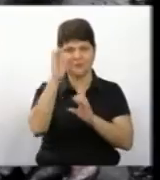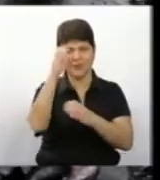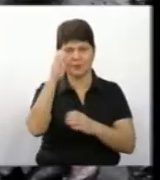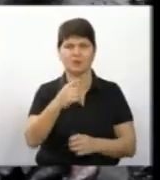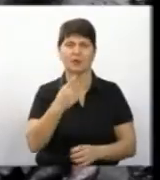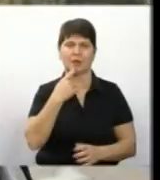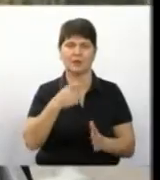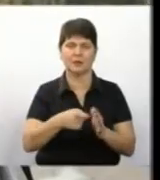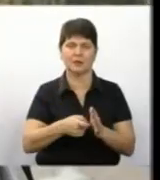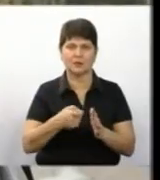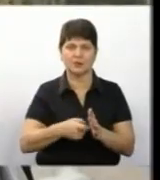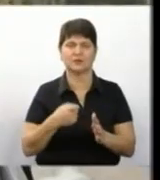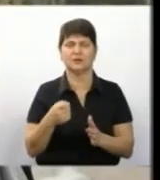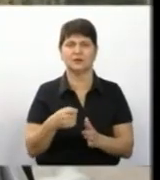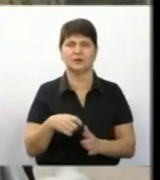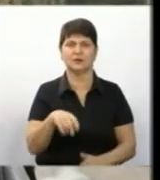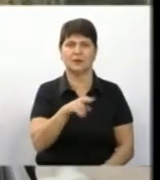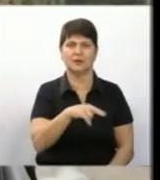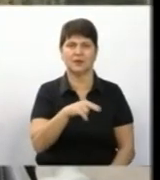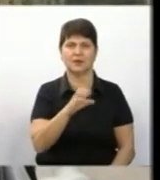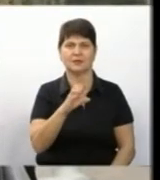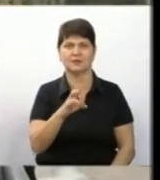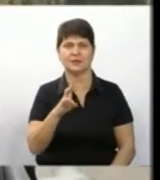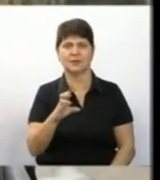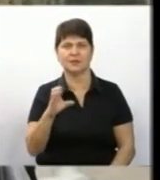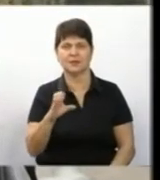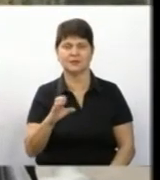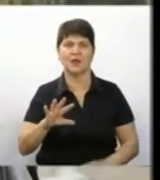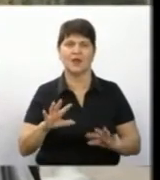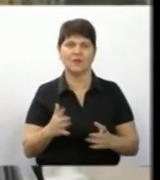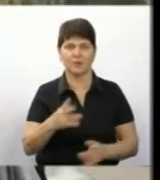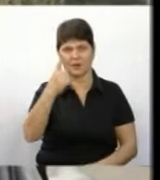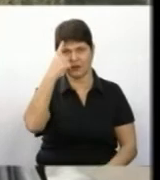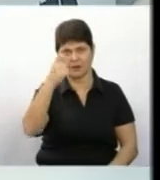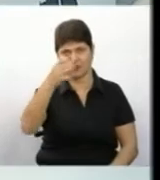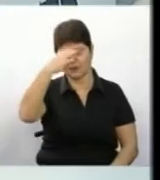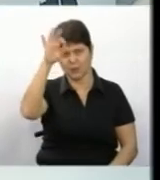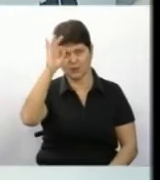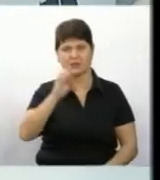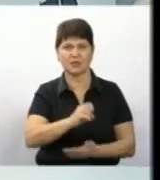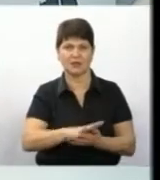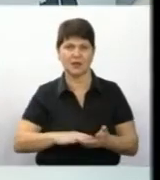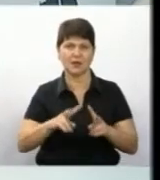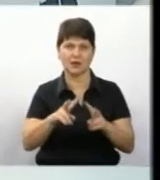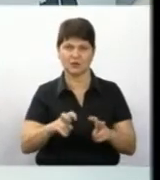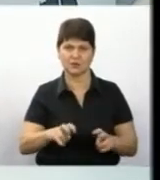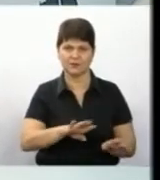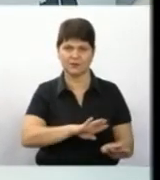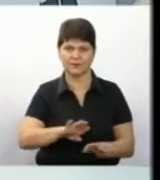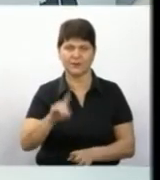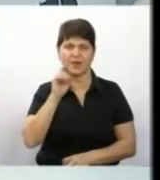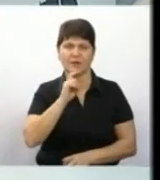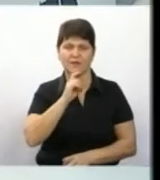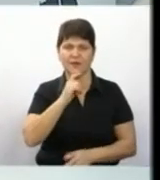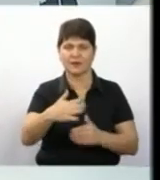ДСНС. Передаємо подібні випадки нацполіції і вони вже далі проводять розслідування. У Вінниці неподалік